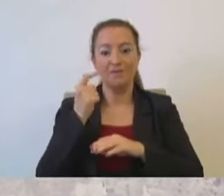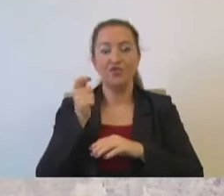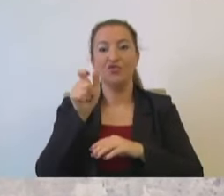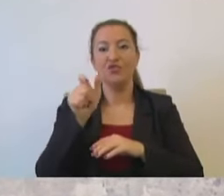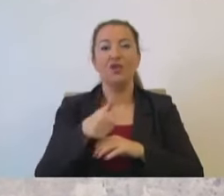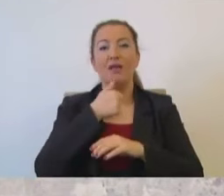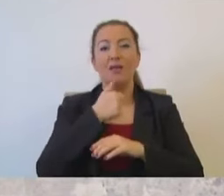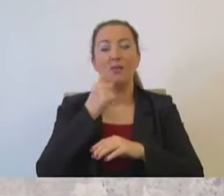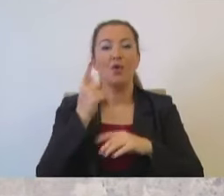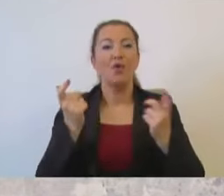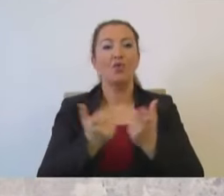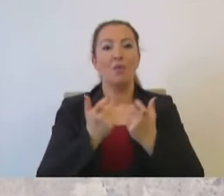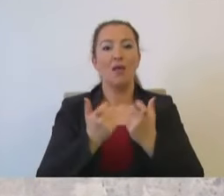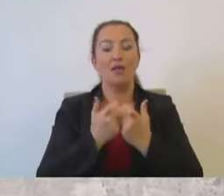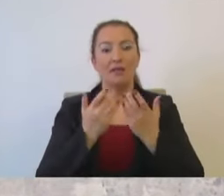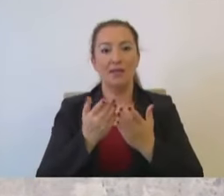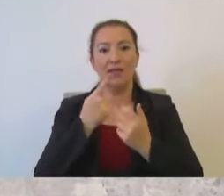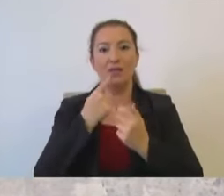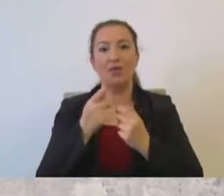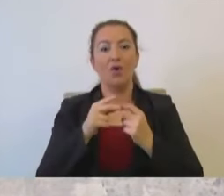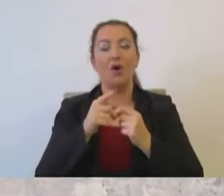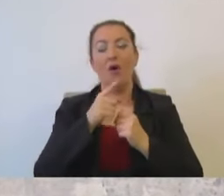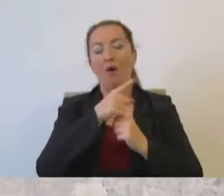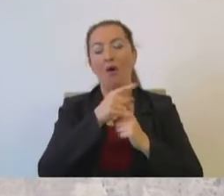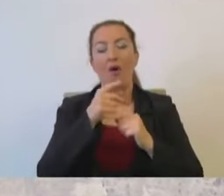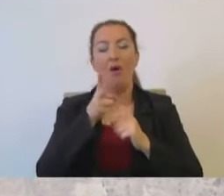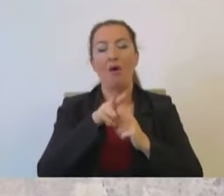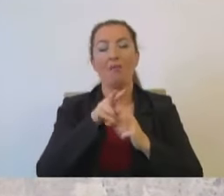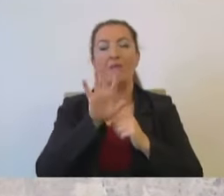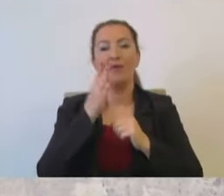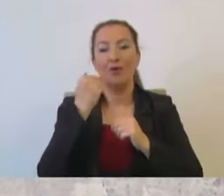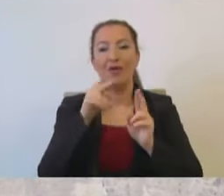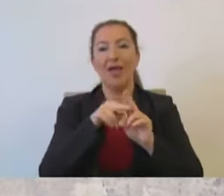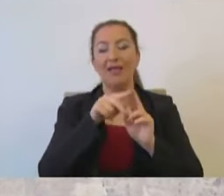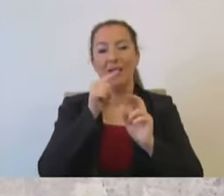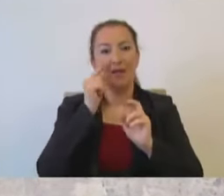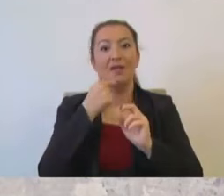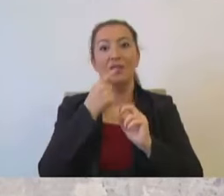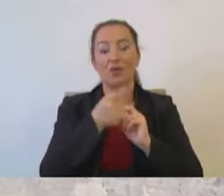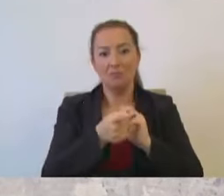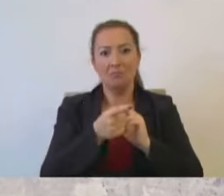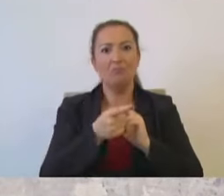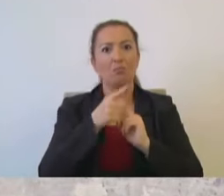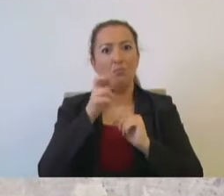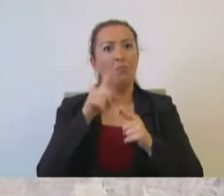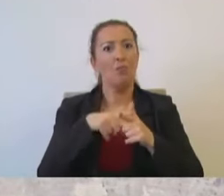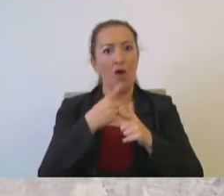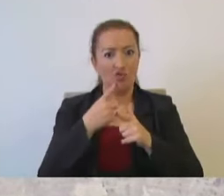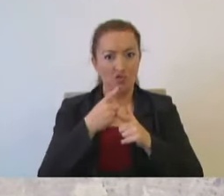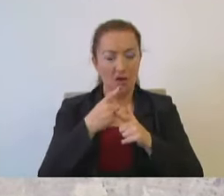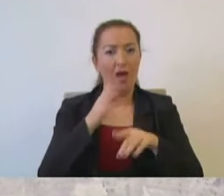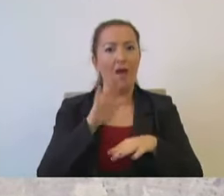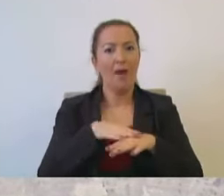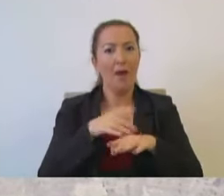adamlarıyla bir toplantıdaydık diyor rahmetli. Orada bahsettim, dedim ki böyle bir projeye